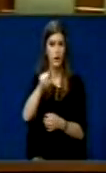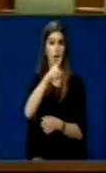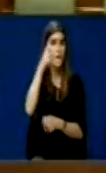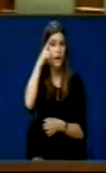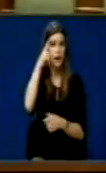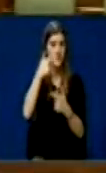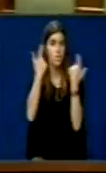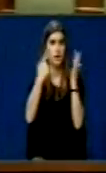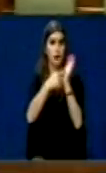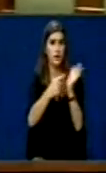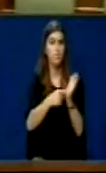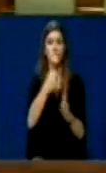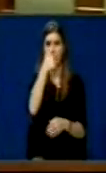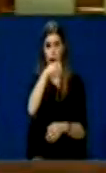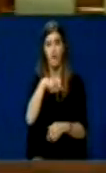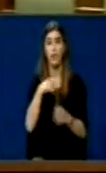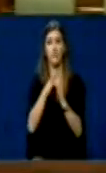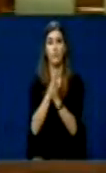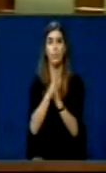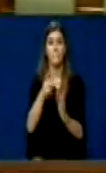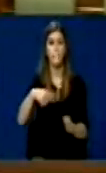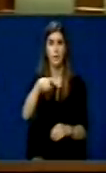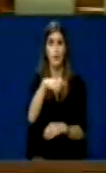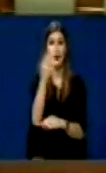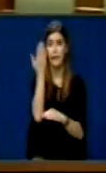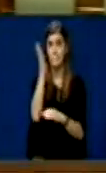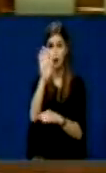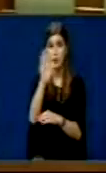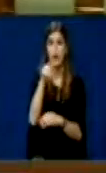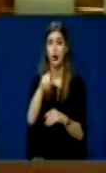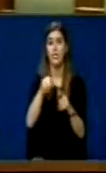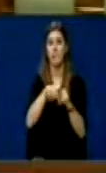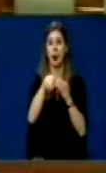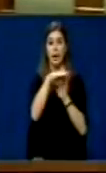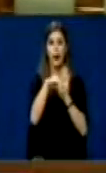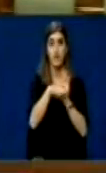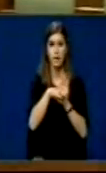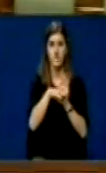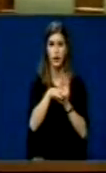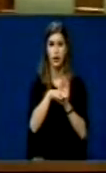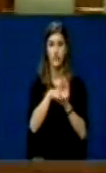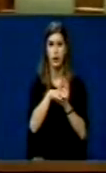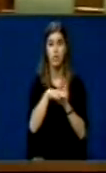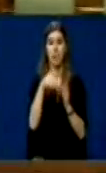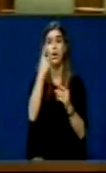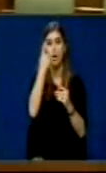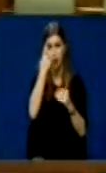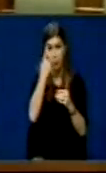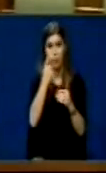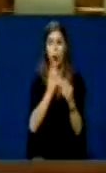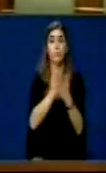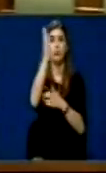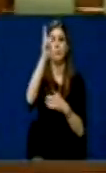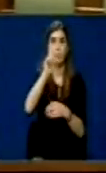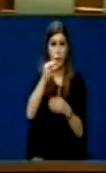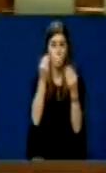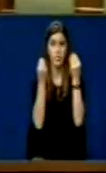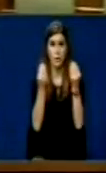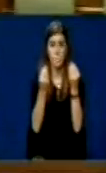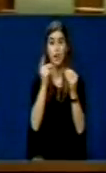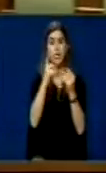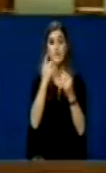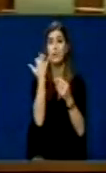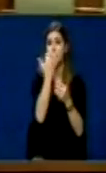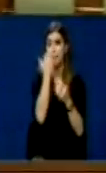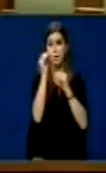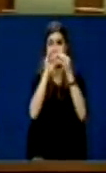juftoj gjithve kolegë depotet që një ligjë për amnestim të kaloj, për të amendoj mirë. Të